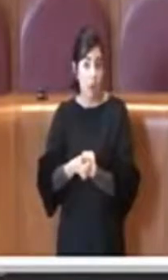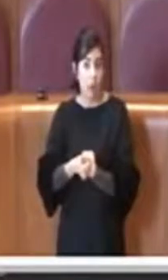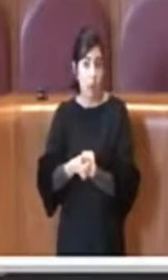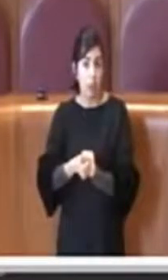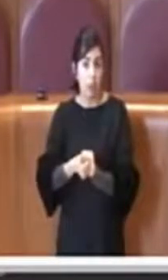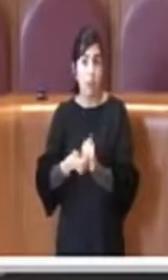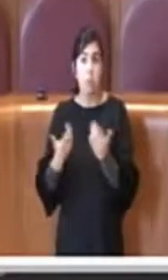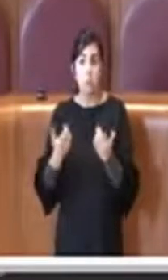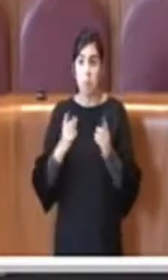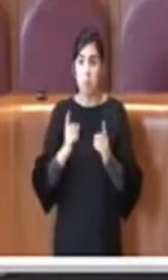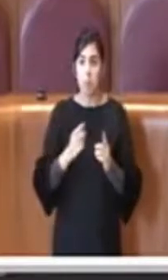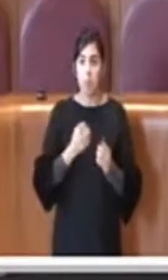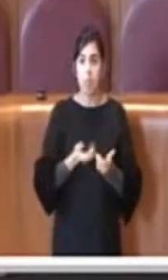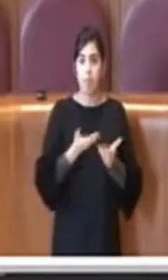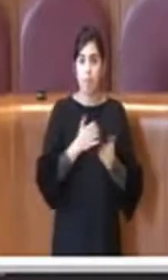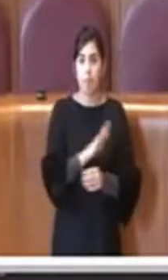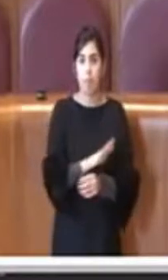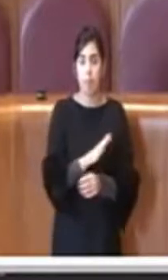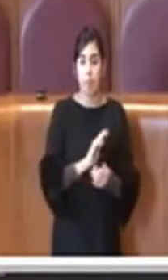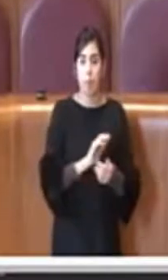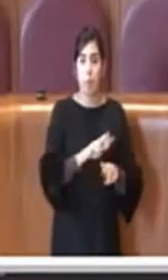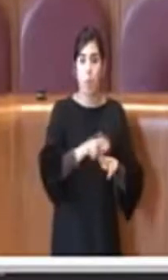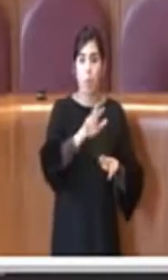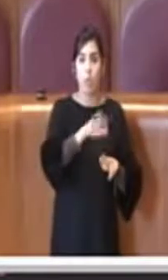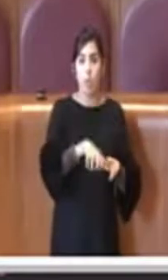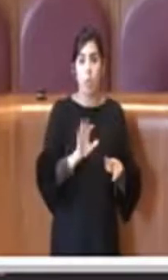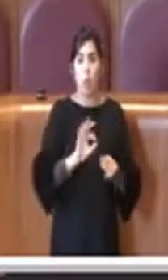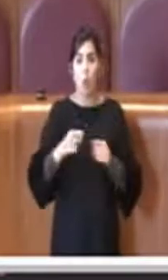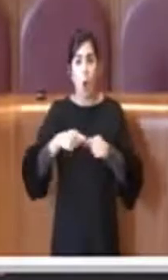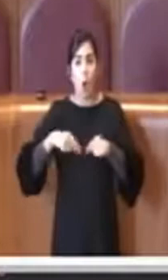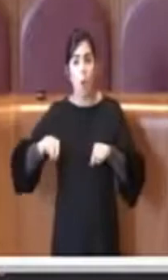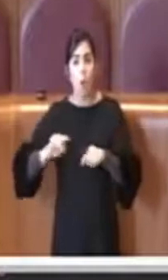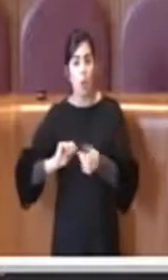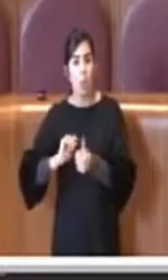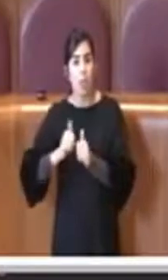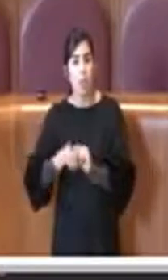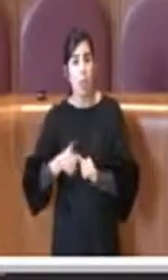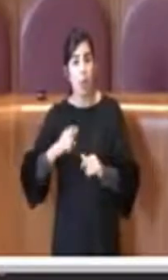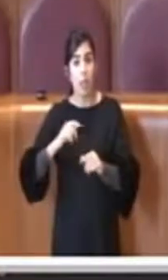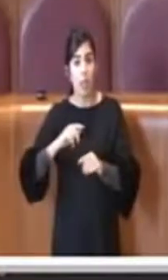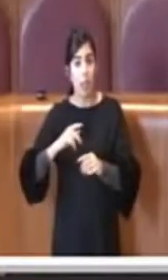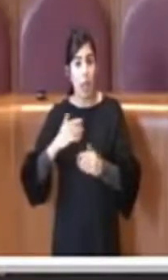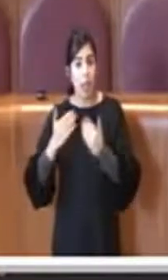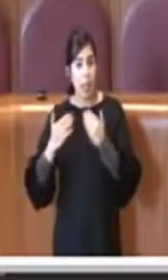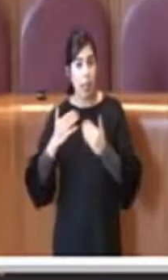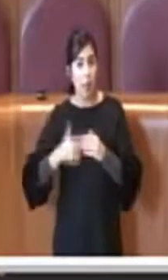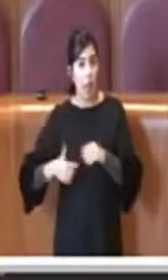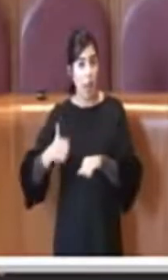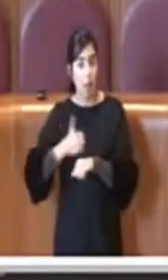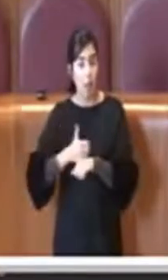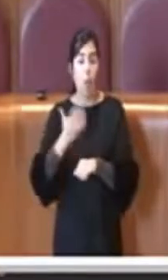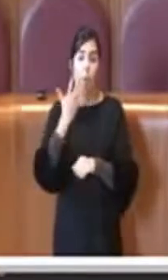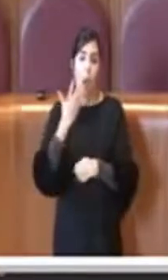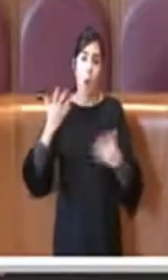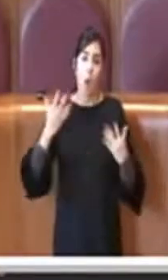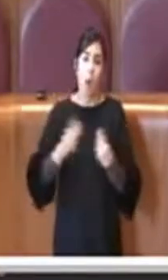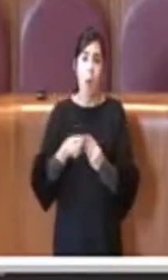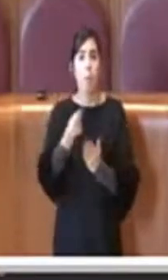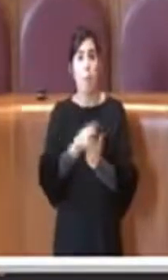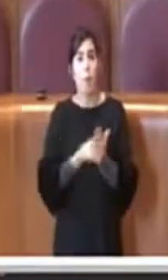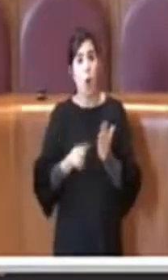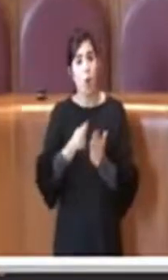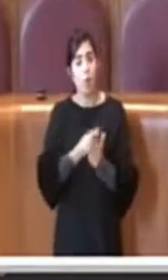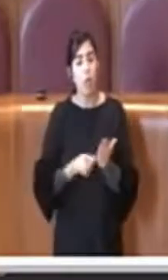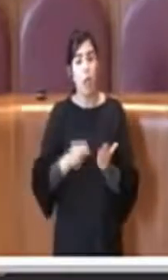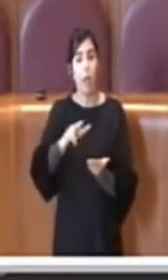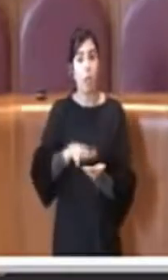sia del municipio sia della Commissione Sport, dell'Assemblea Capitolina è quella di realizzare un progetto, di approvare